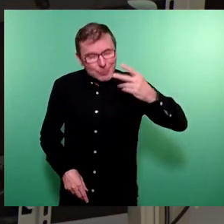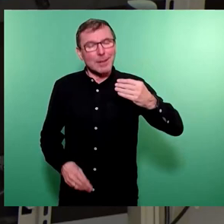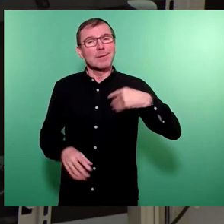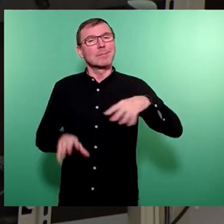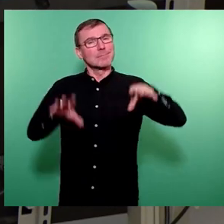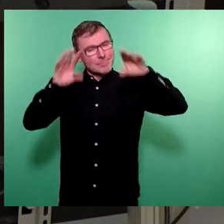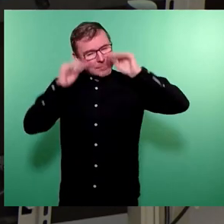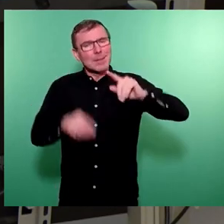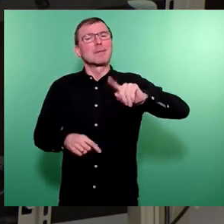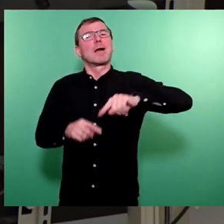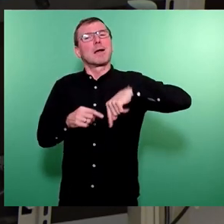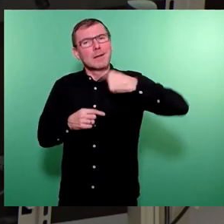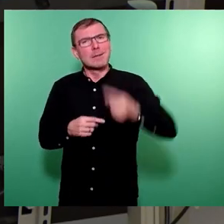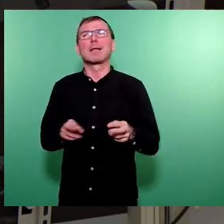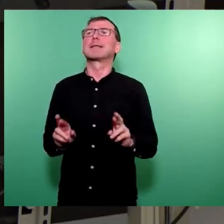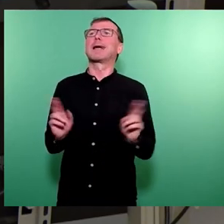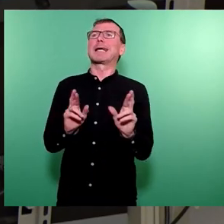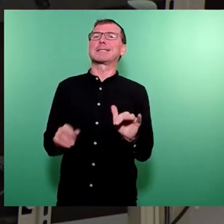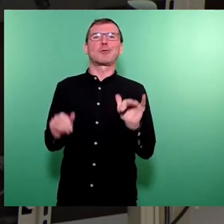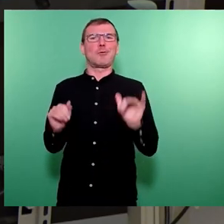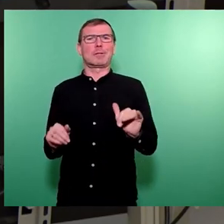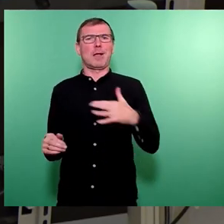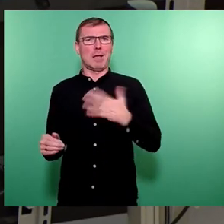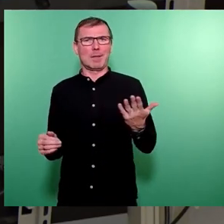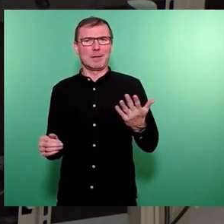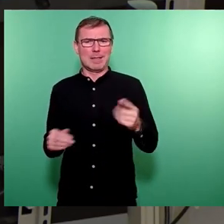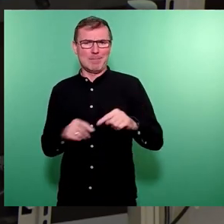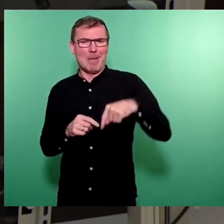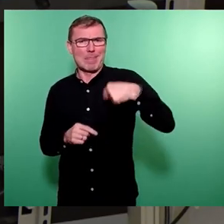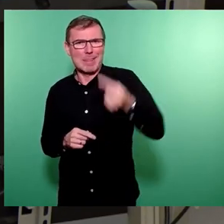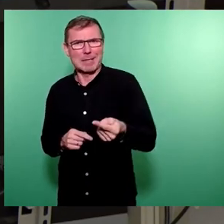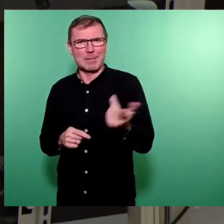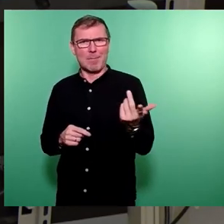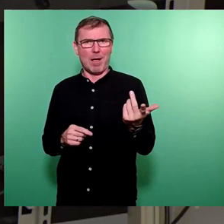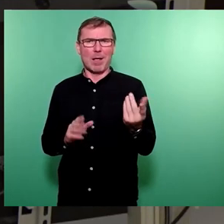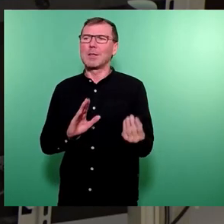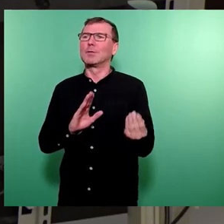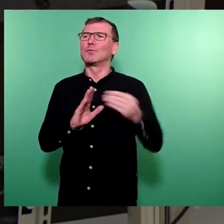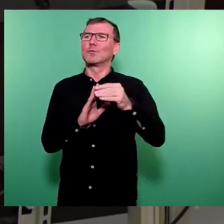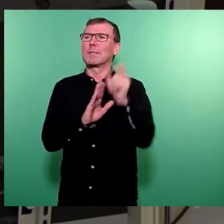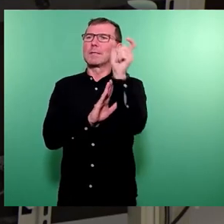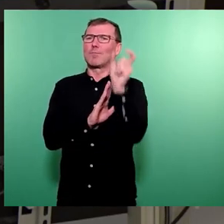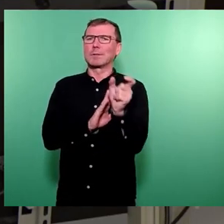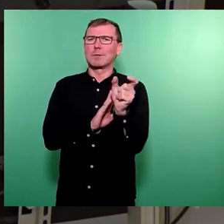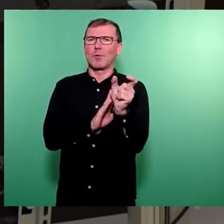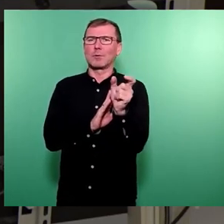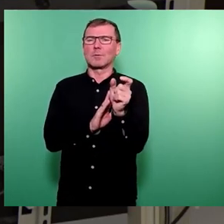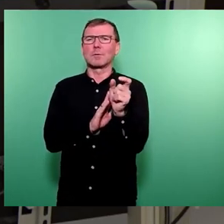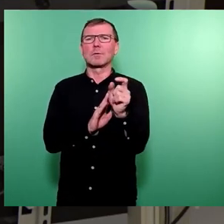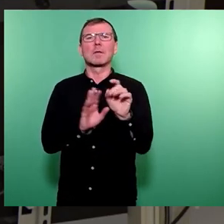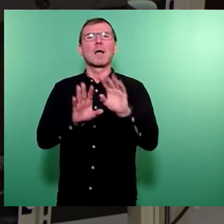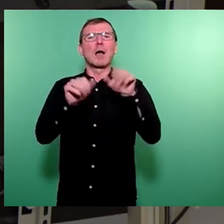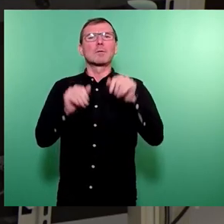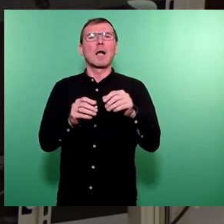dann natürlich das Risiko eingeht, dass beim nächsten Mal diese Zusatzpositionen sich beim Haushaltsansatz